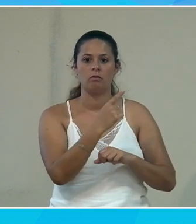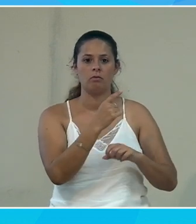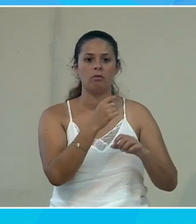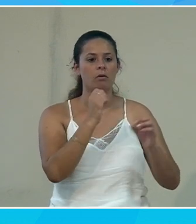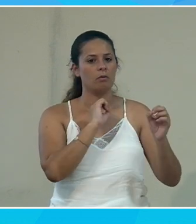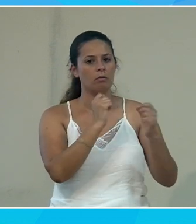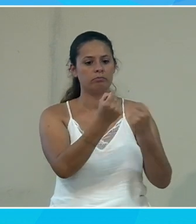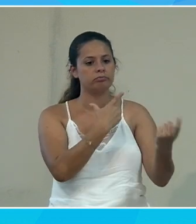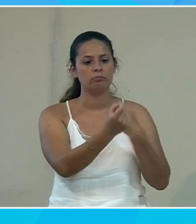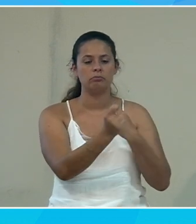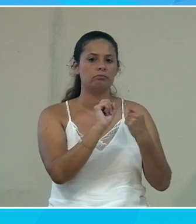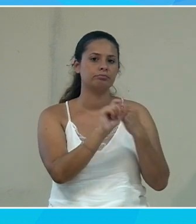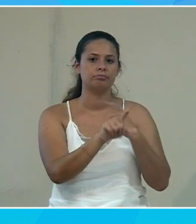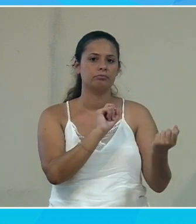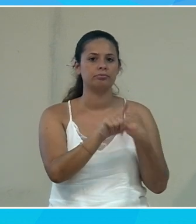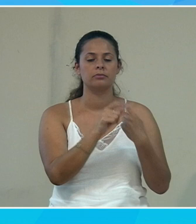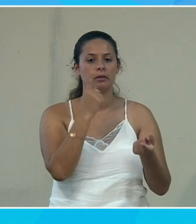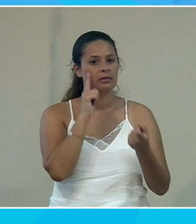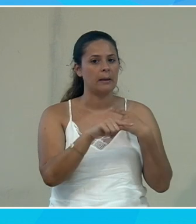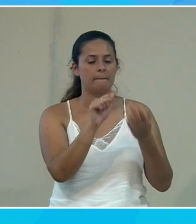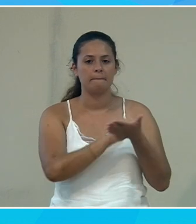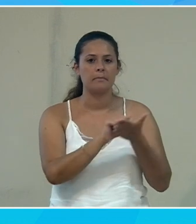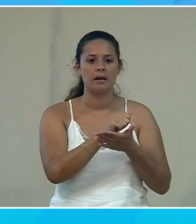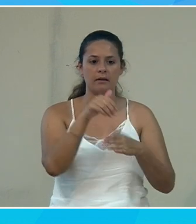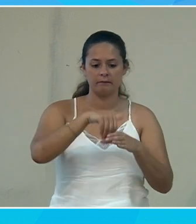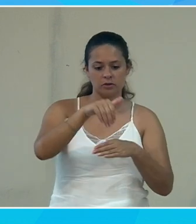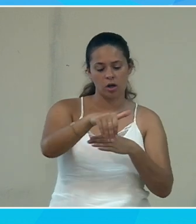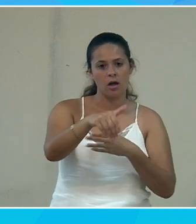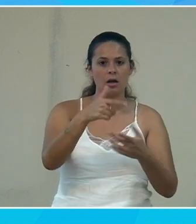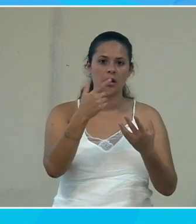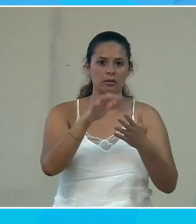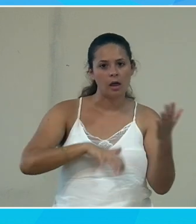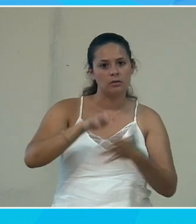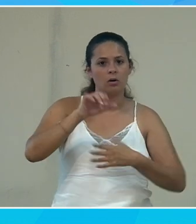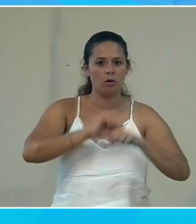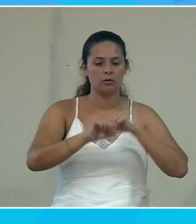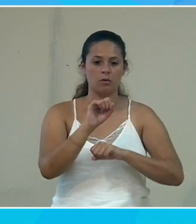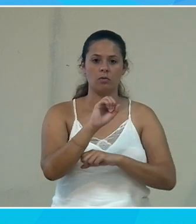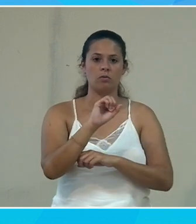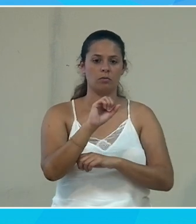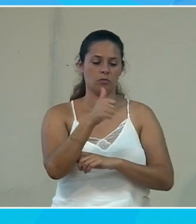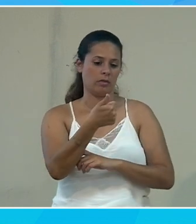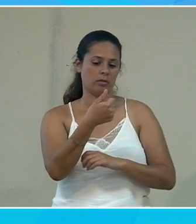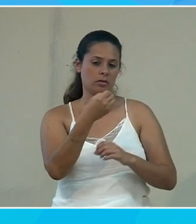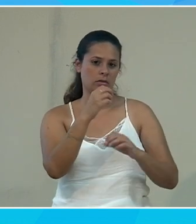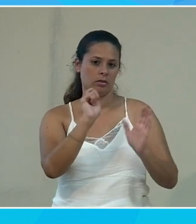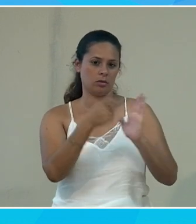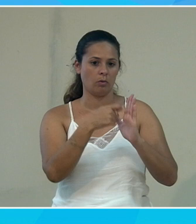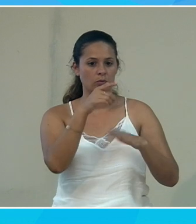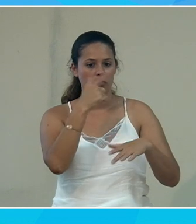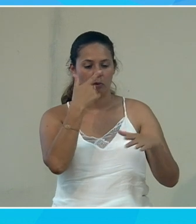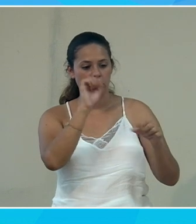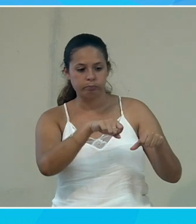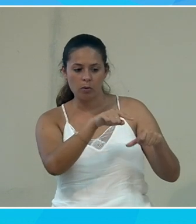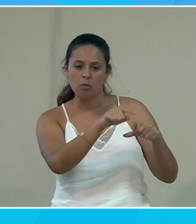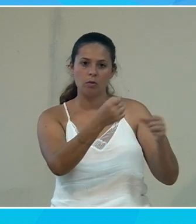'envoyaient des mails ou prenaient créé des fichiers texte qu'ils enregistraient pour s'organiser et tout OneNote en fait c'est un environnement dans lequel on peut